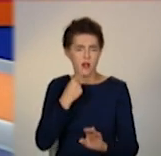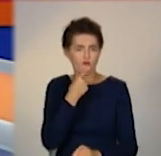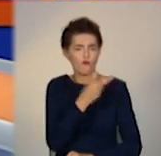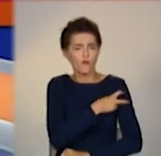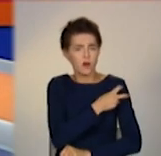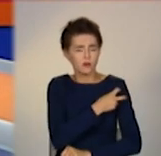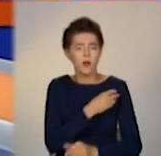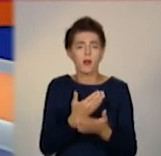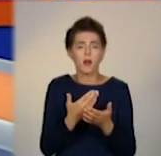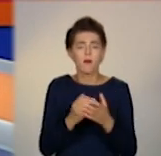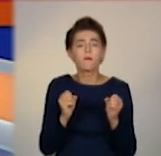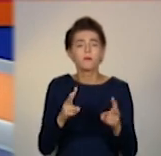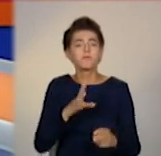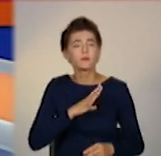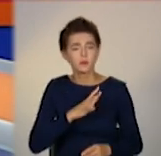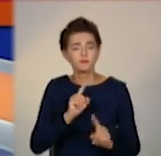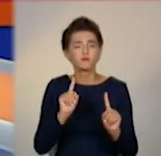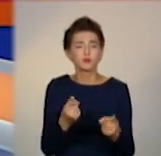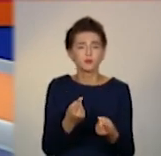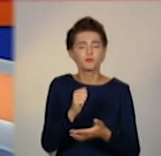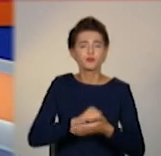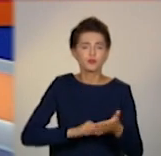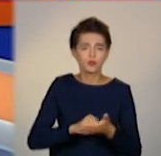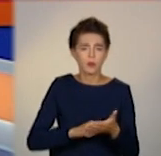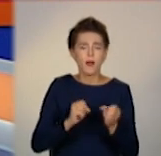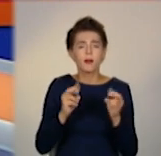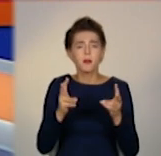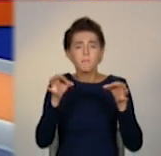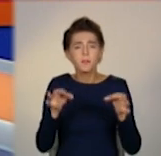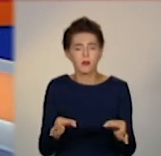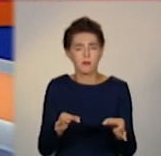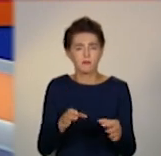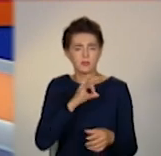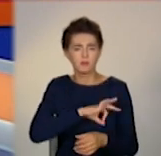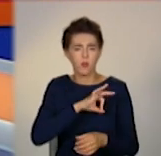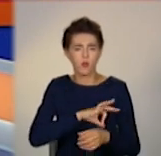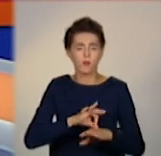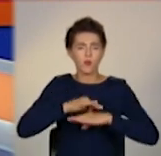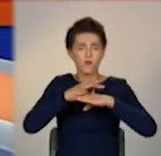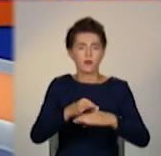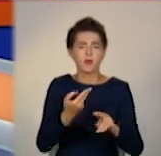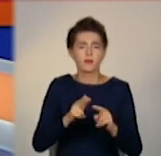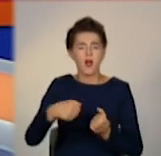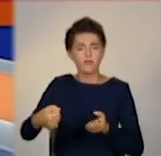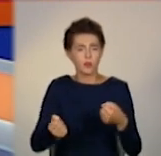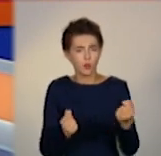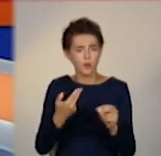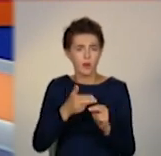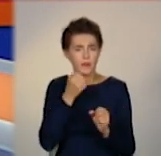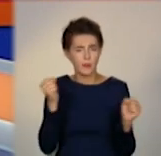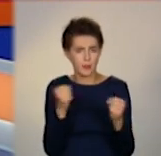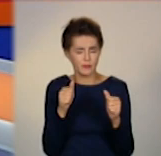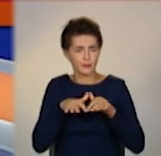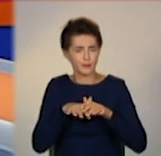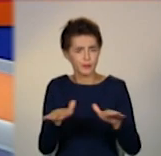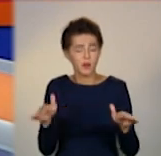Чому так відбувається та як правильно поводитися із кондиціонером в авто, у фахівців